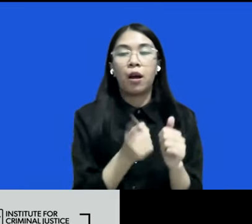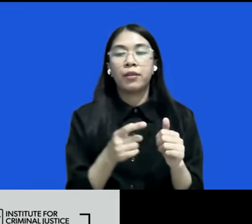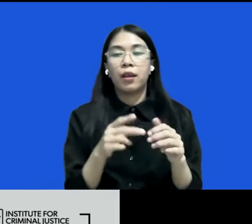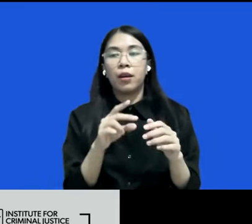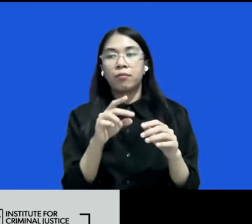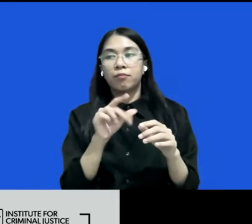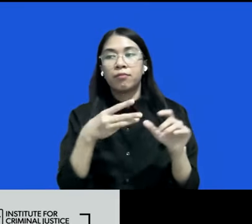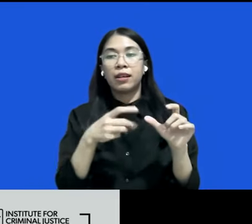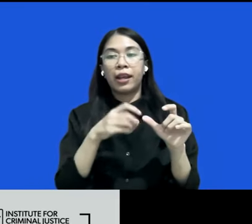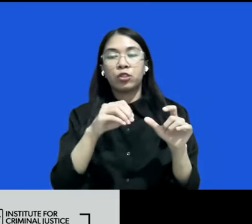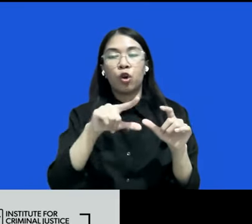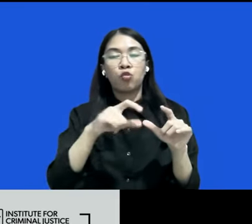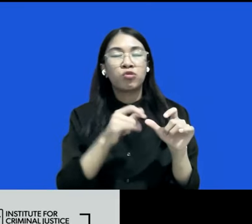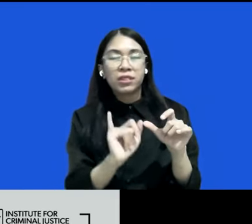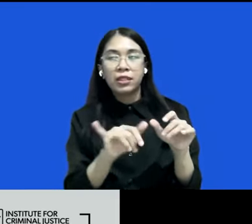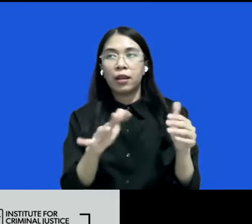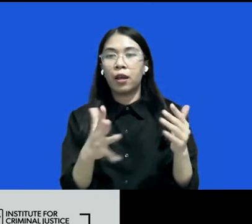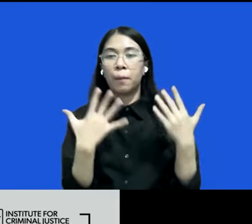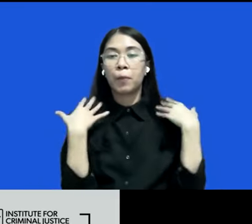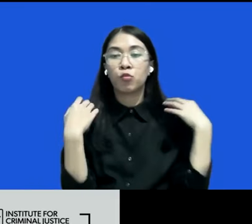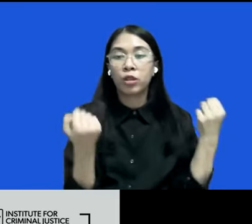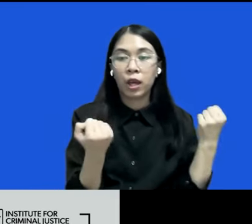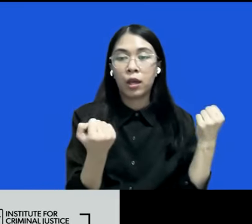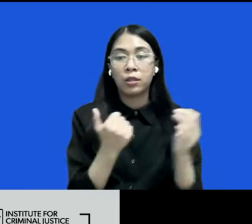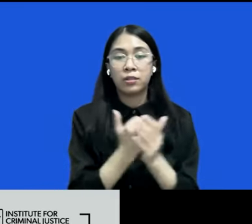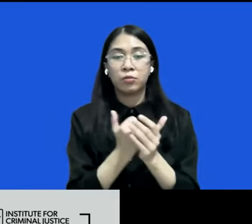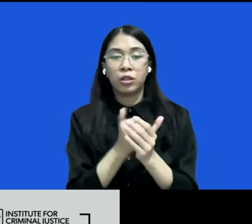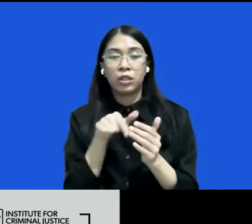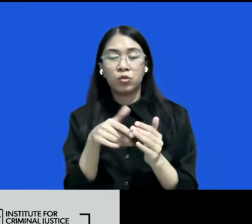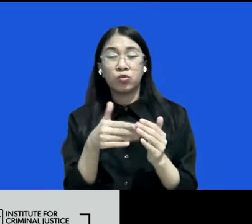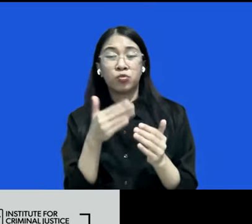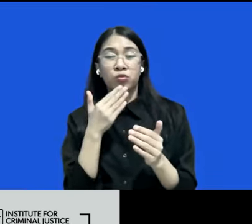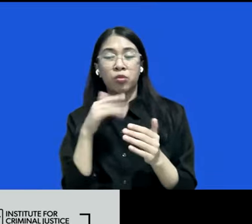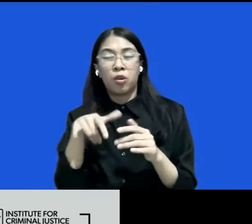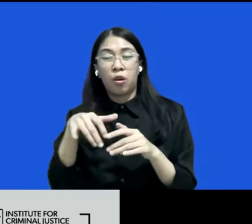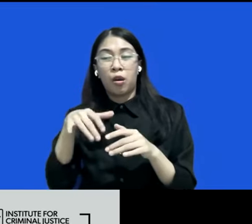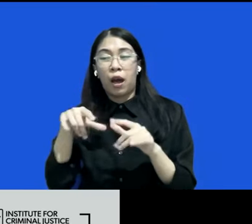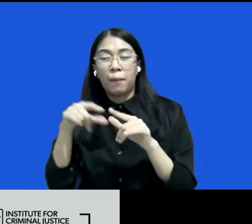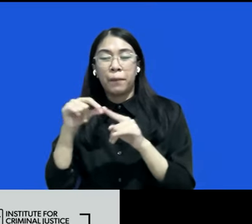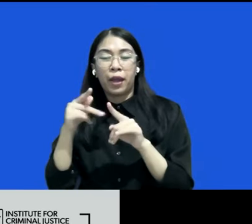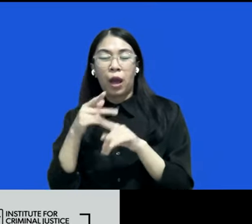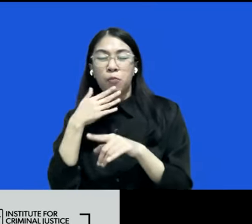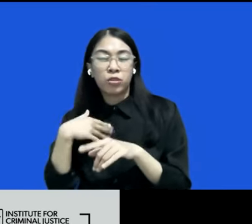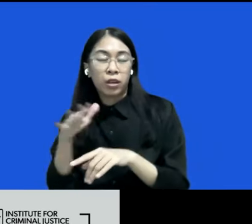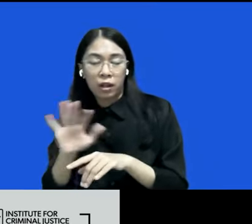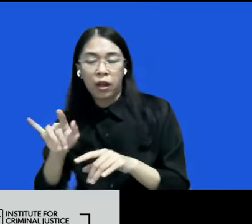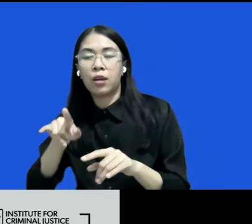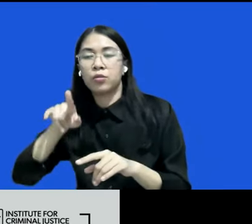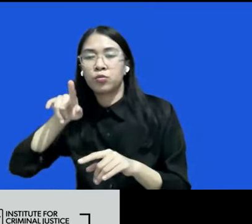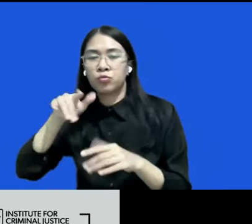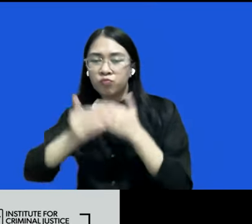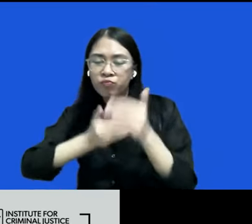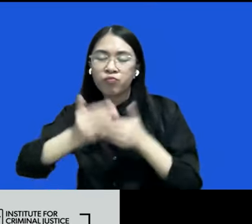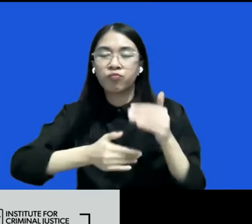pemulihan nah orientasi itu kan gak dimiliki sama aparat tengah hukum dia harus dijalankan sama aktor